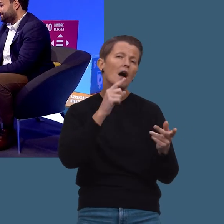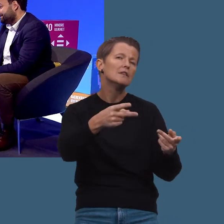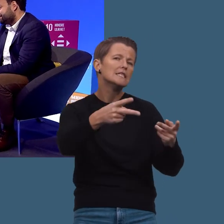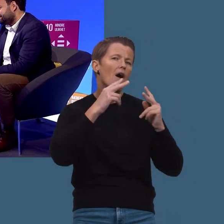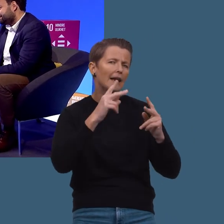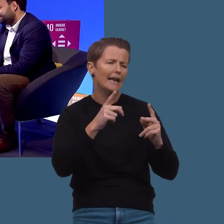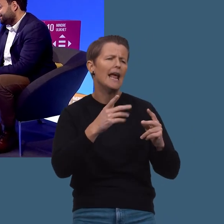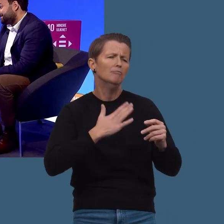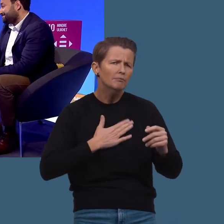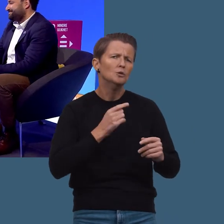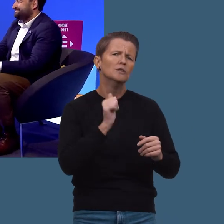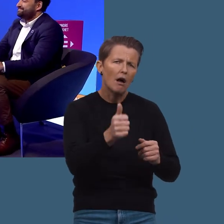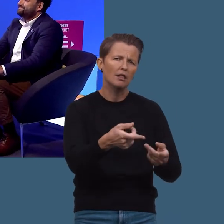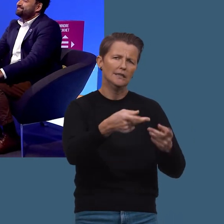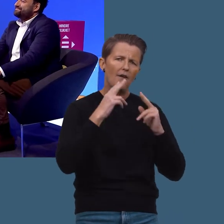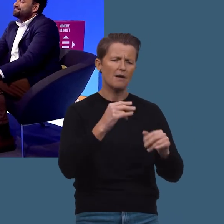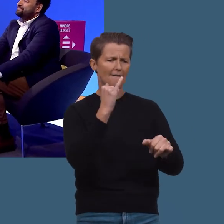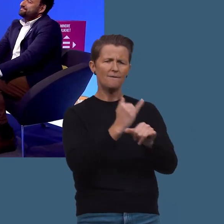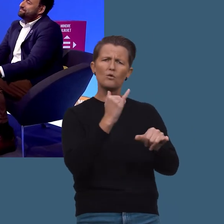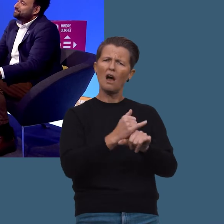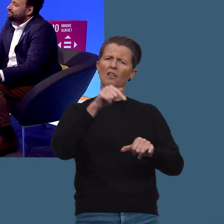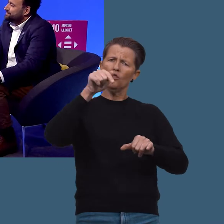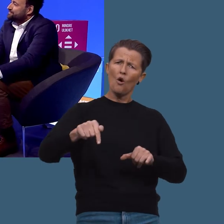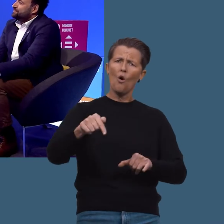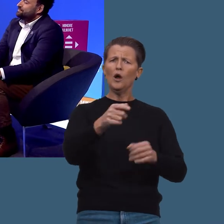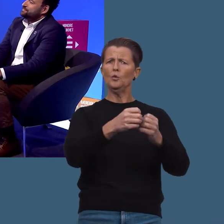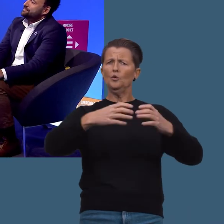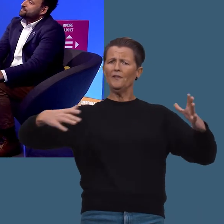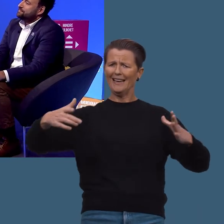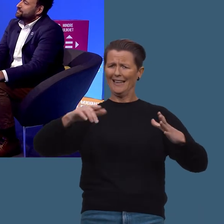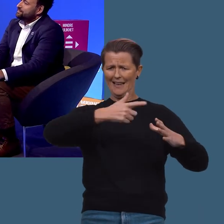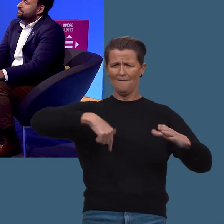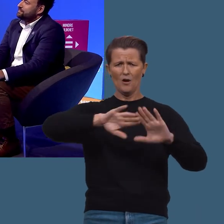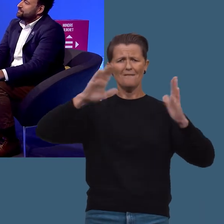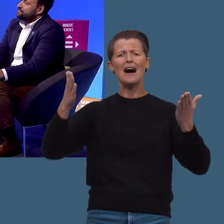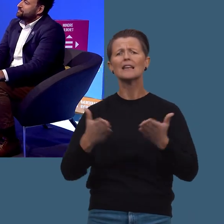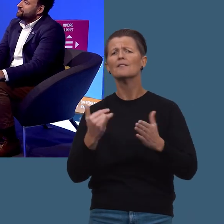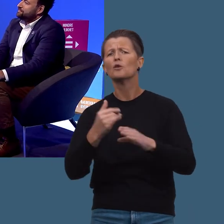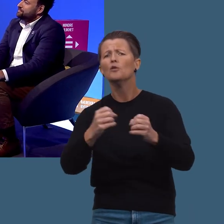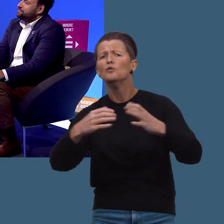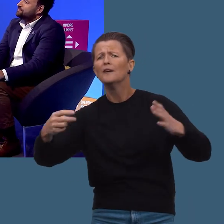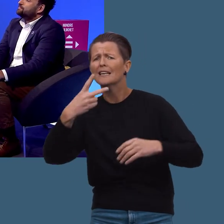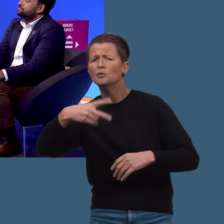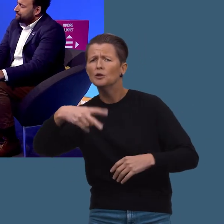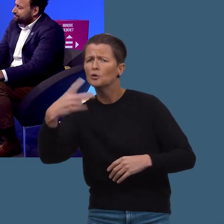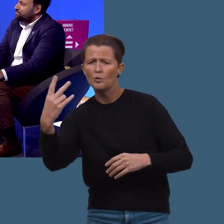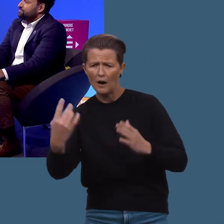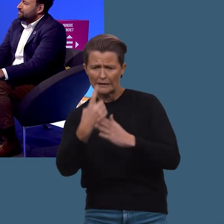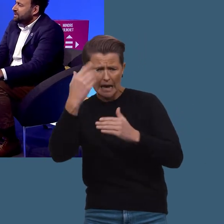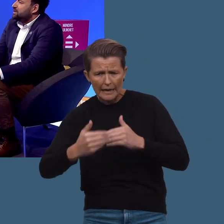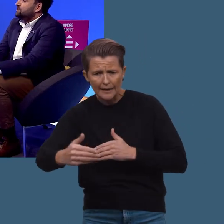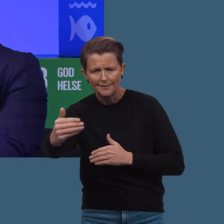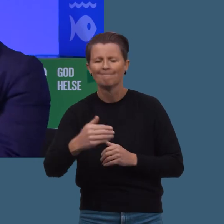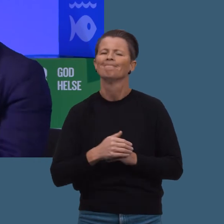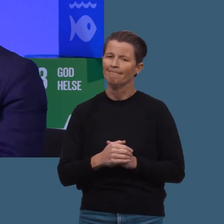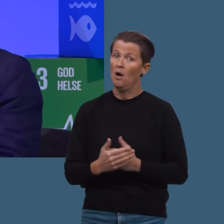du kan svare på, og jeg vil jo lyst til at du skal svare på hvordan det egentlig står til med utviklingen i verden i 2022. Altså, hvor er vi på vei hen?